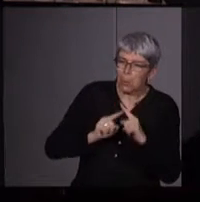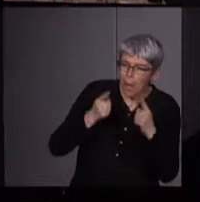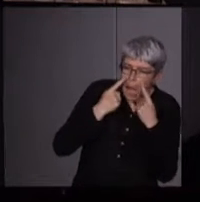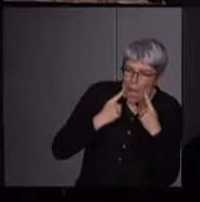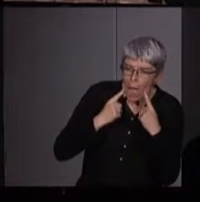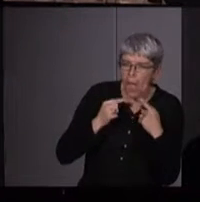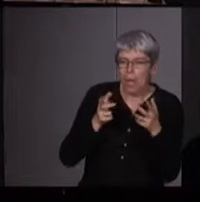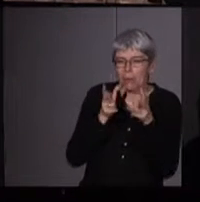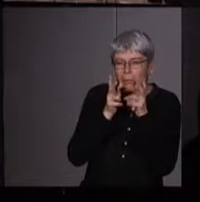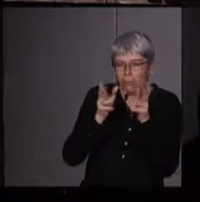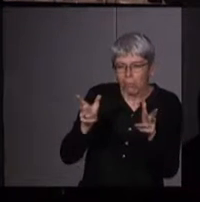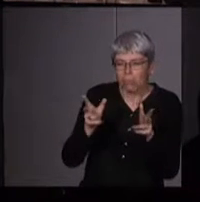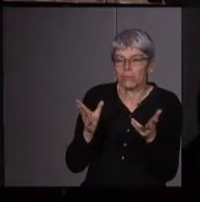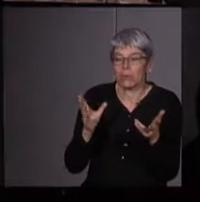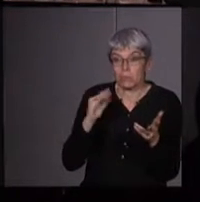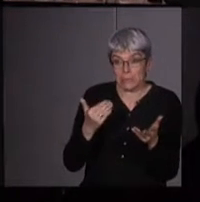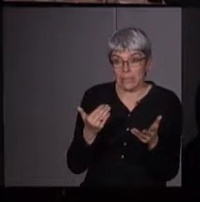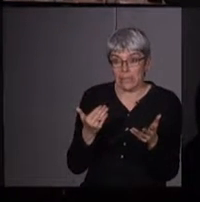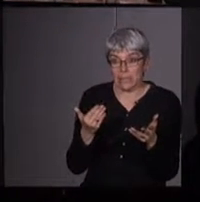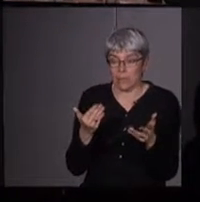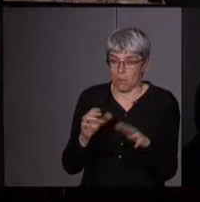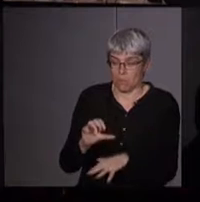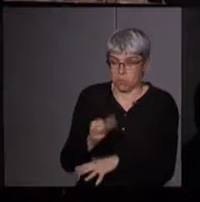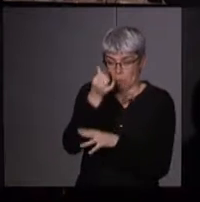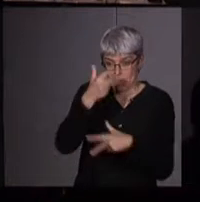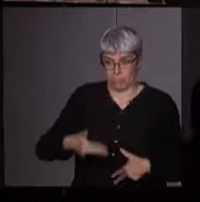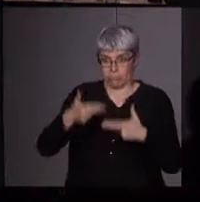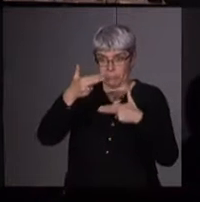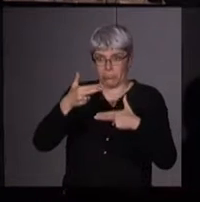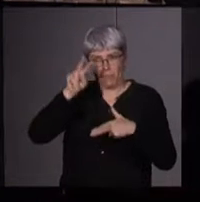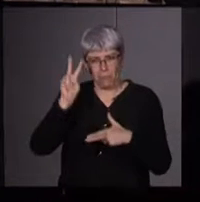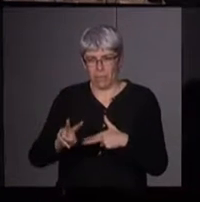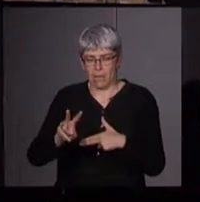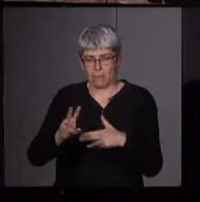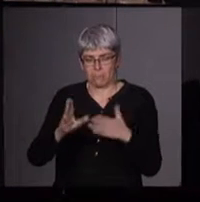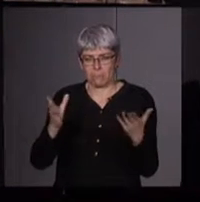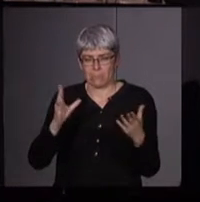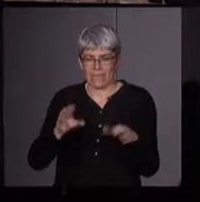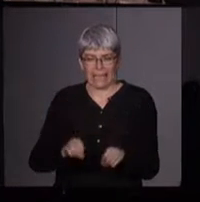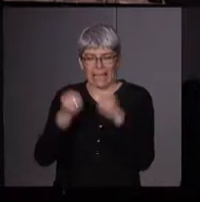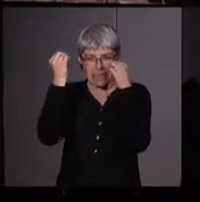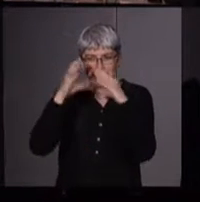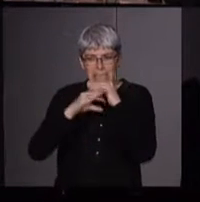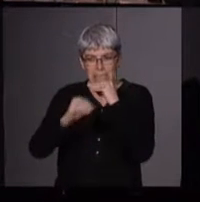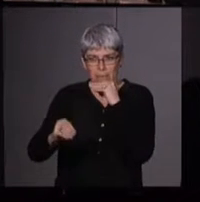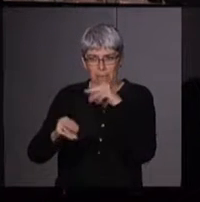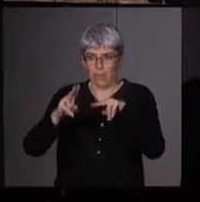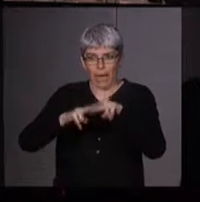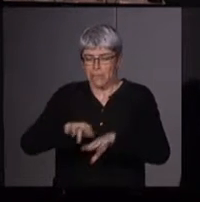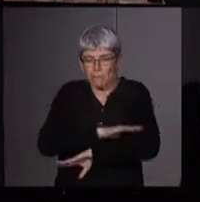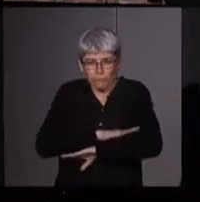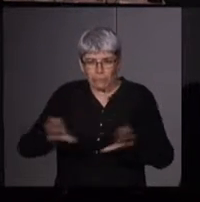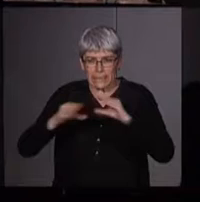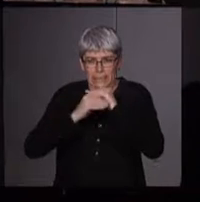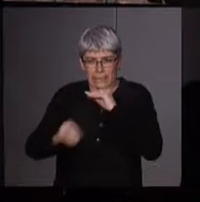'elles pleurent leur mort et donc, c'est le premier moment où elles rompent vraiment le silence et pour le reste, il n'y aura plus de silence.